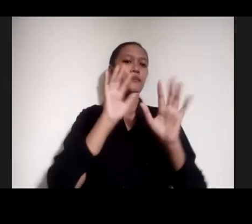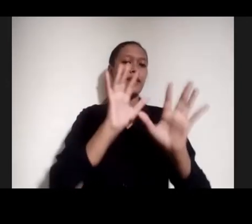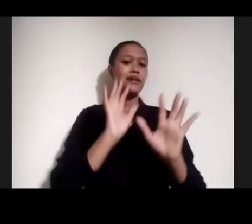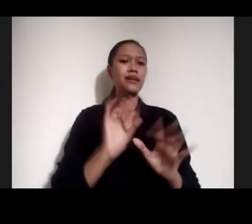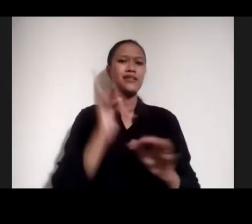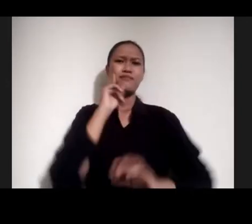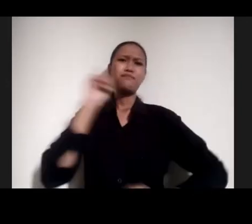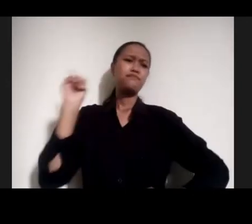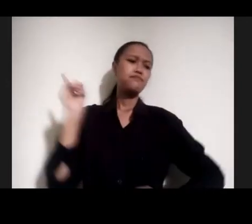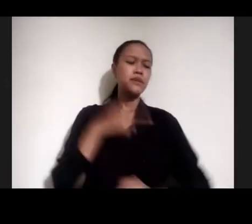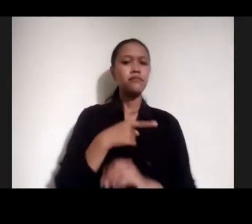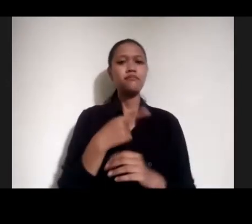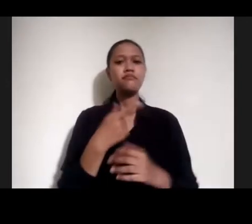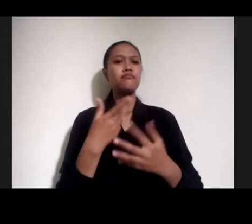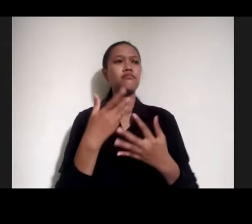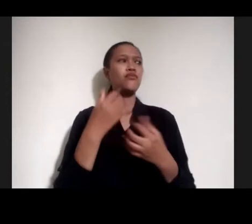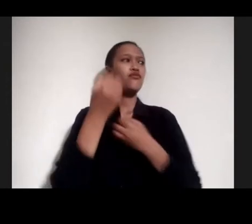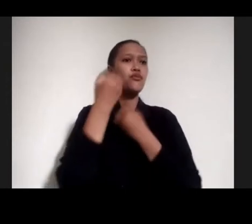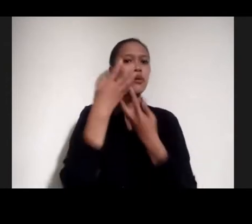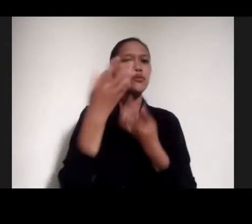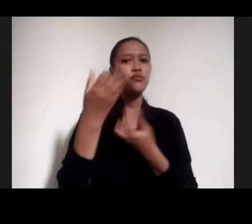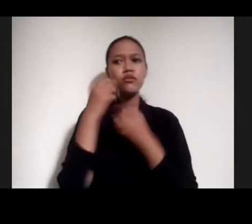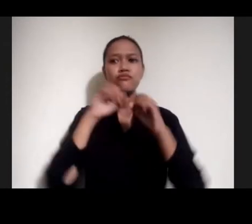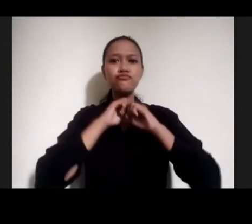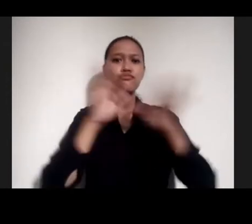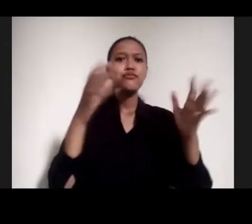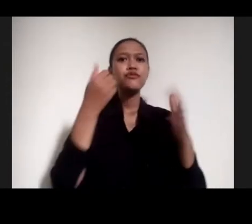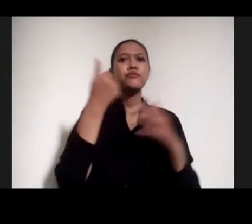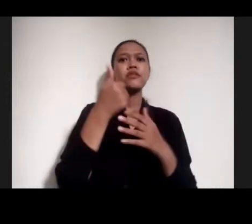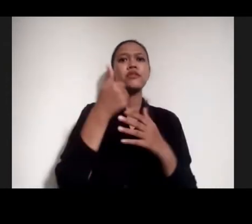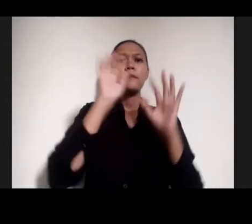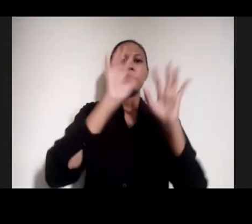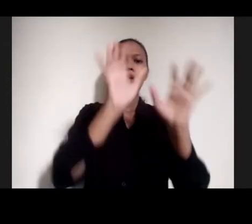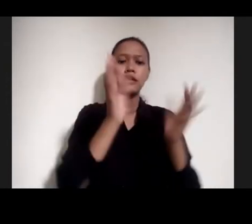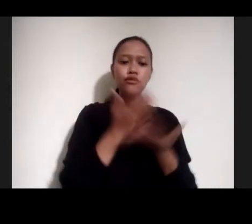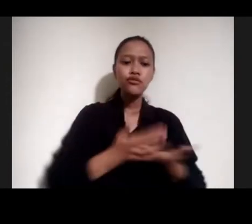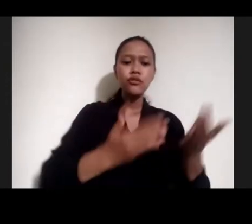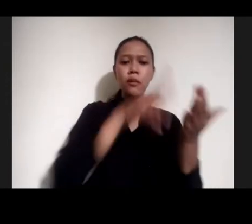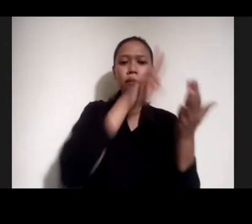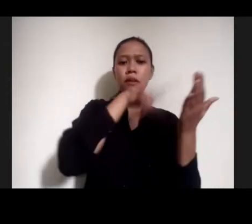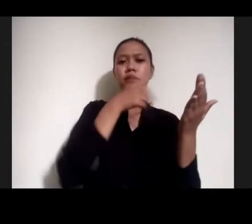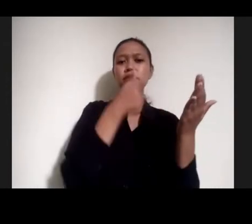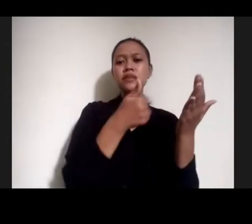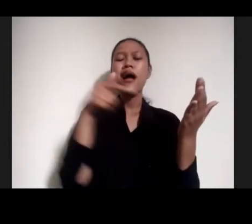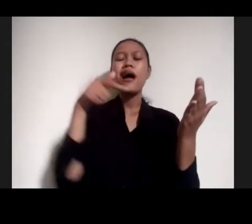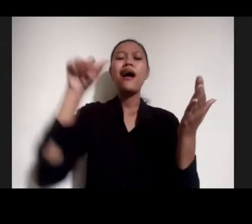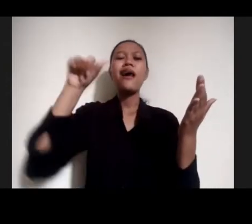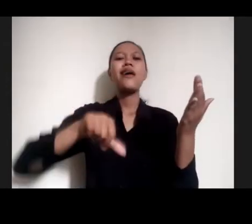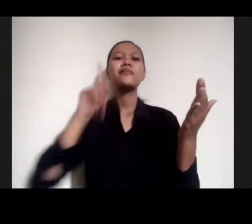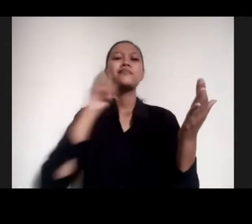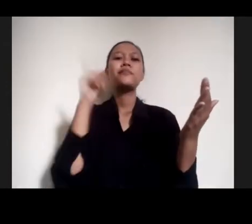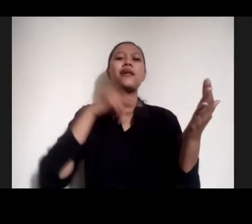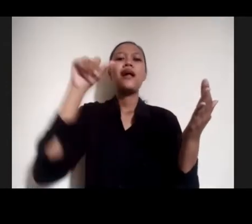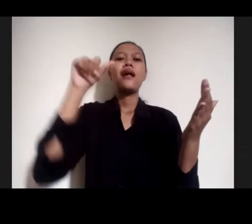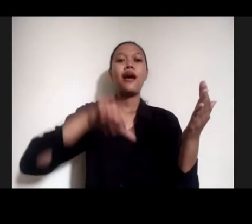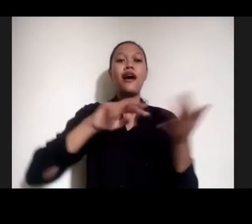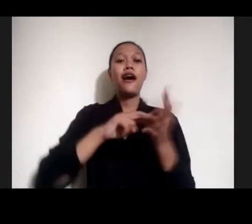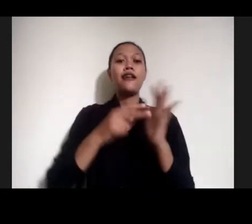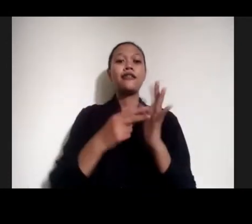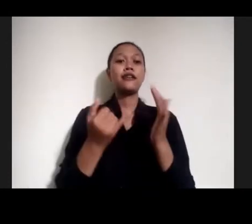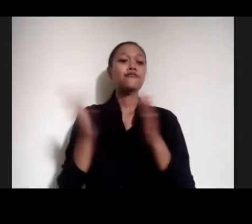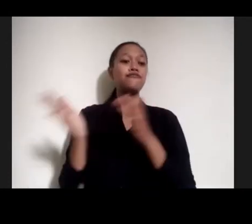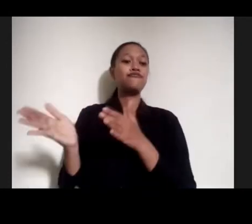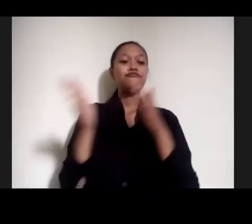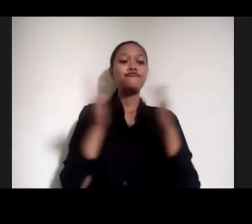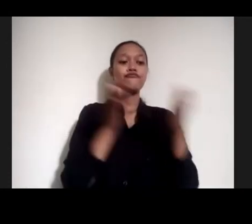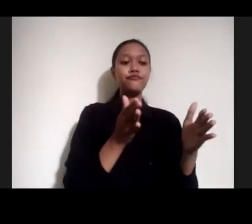baca di mana saja Di media sosial gitu Sangat cepat Nah yang harus digeser adalah bagaimana kita